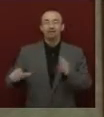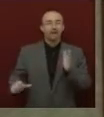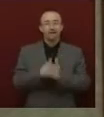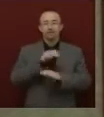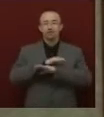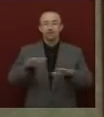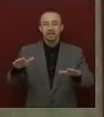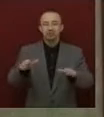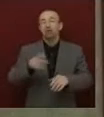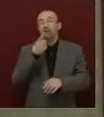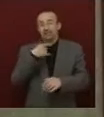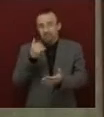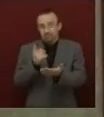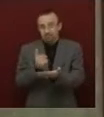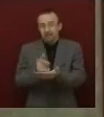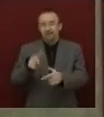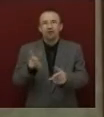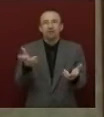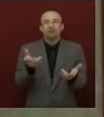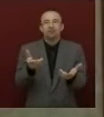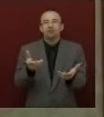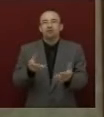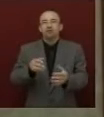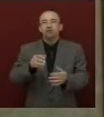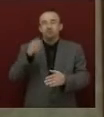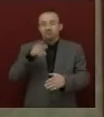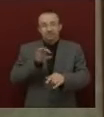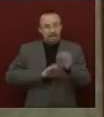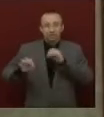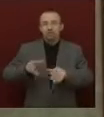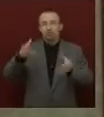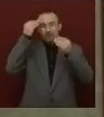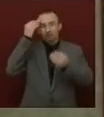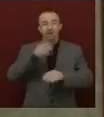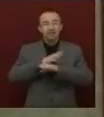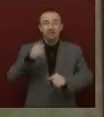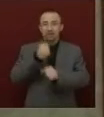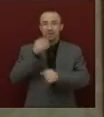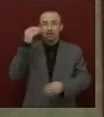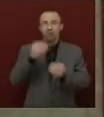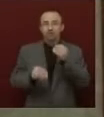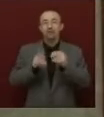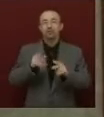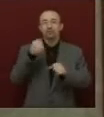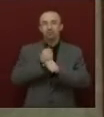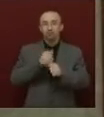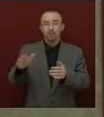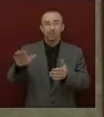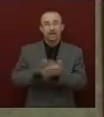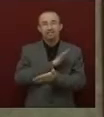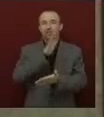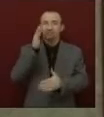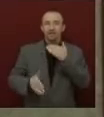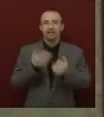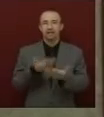mindenkorra, ha tetszik, igen, így valami fajta katardissal tudomásul vennünk, és mindent elkövetnünk annak érdekében, hogy ez a dolog egyszer és mindenkorra